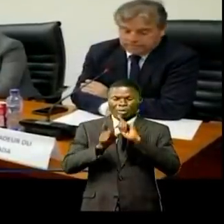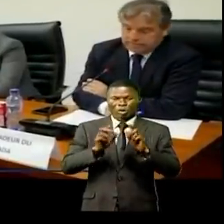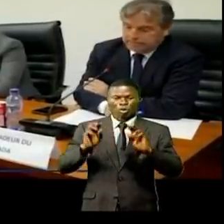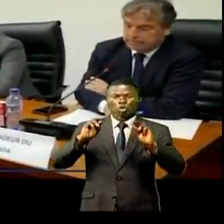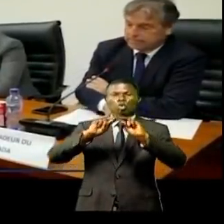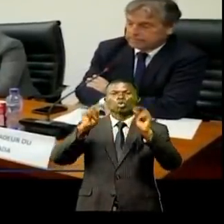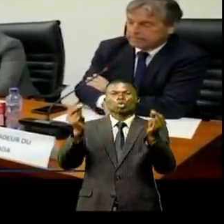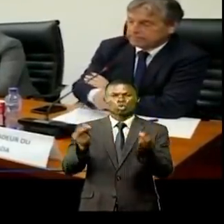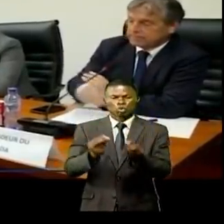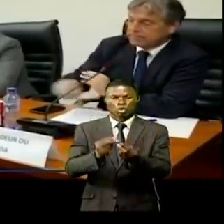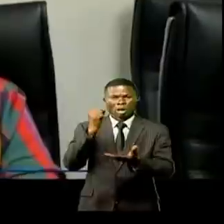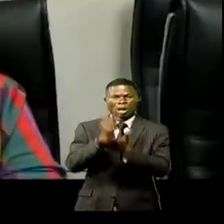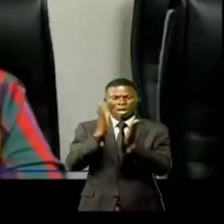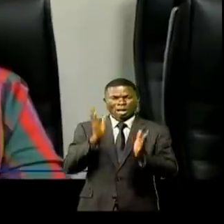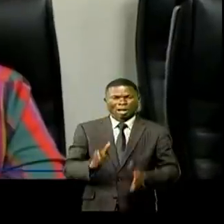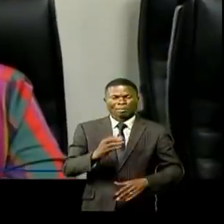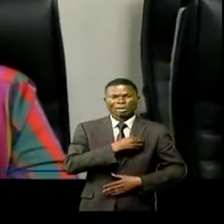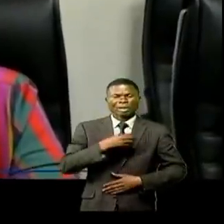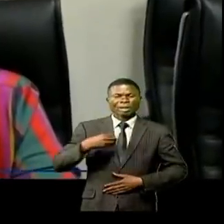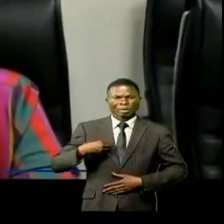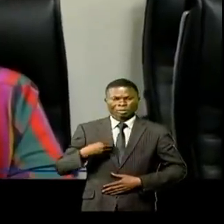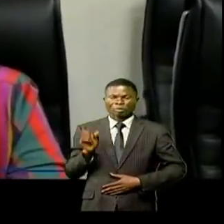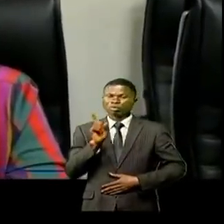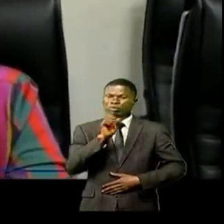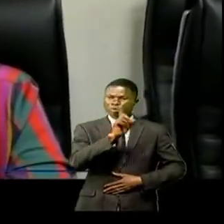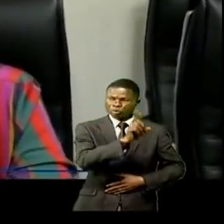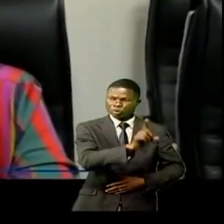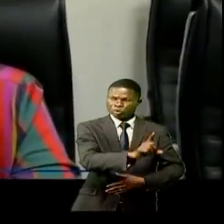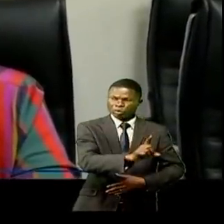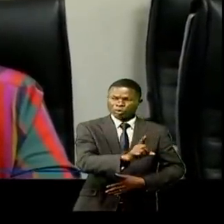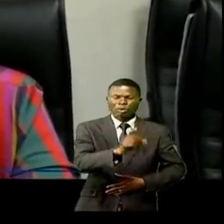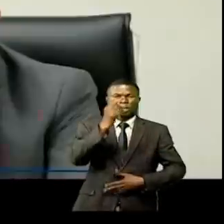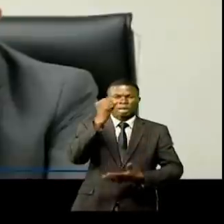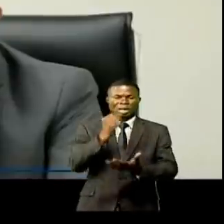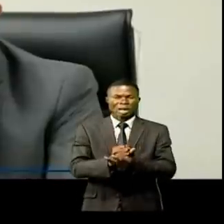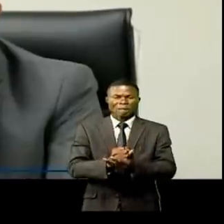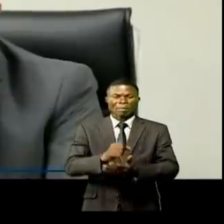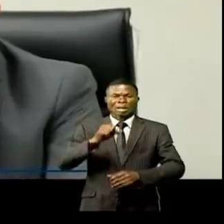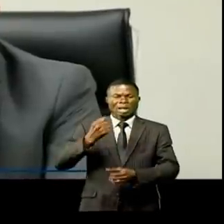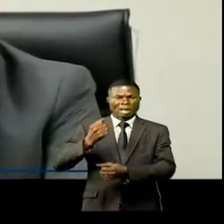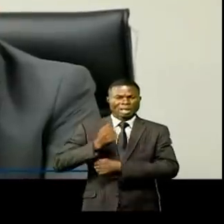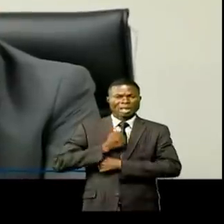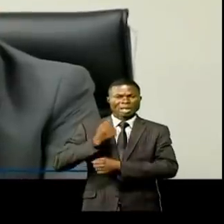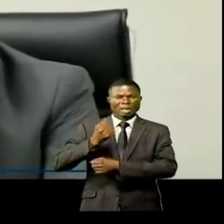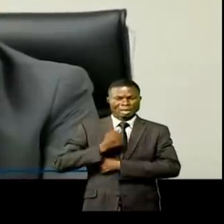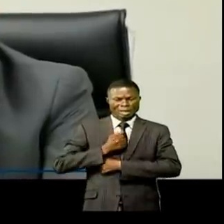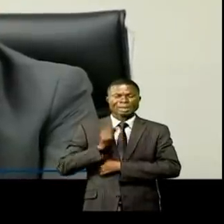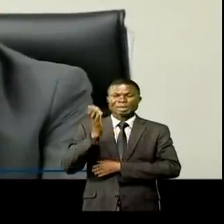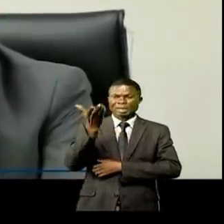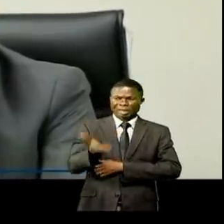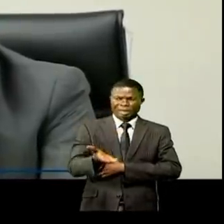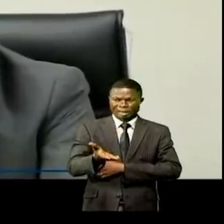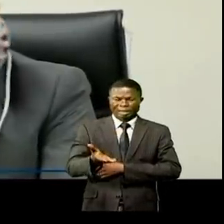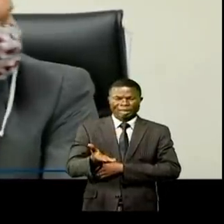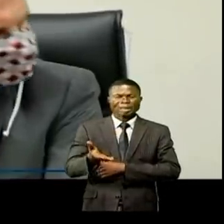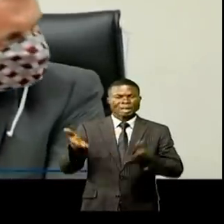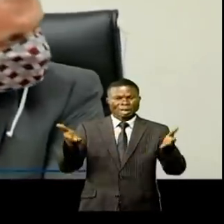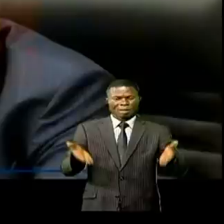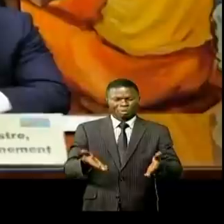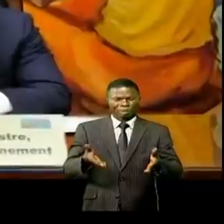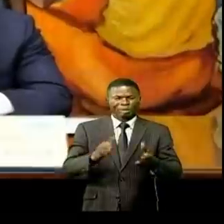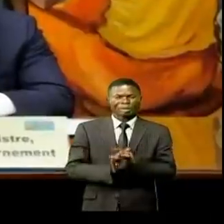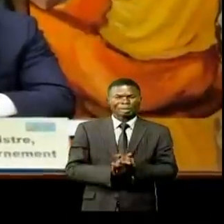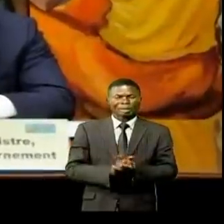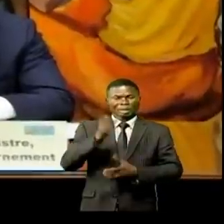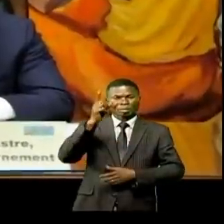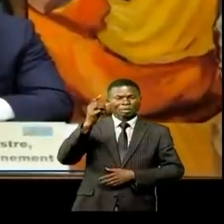délégation des ambassadeurs féministes avec à sa tête l'ambassadeur du Canada en République démocratique du Congo, Benoît-Pierre Laramé, auprès